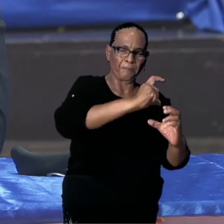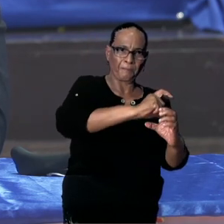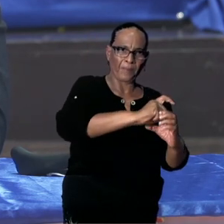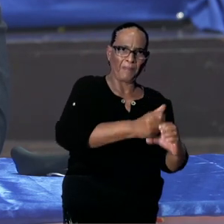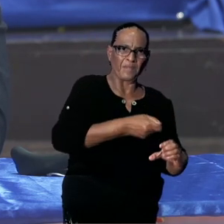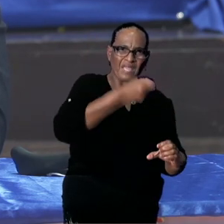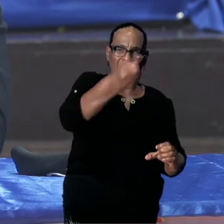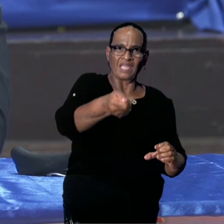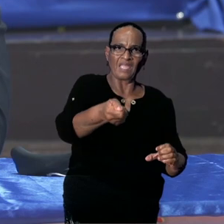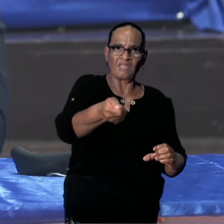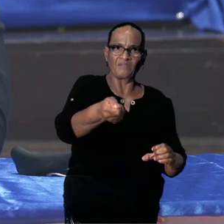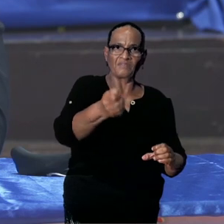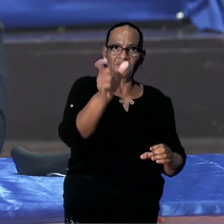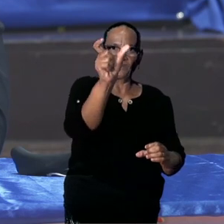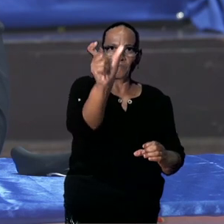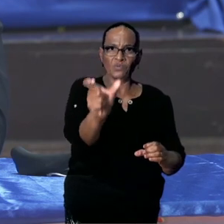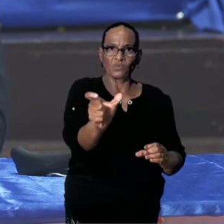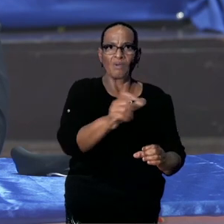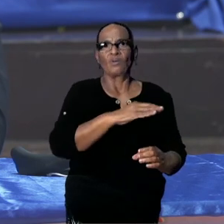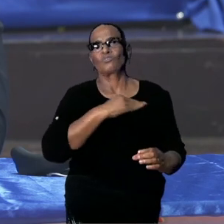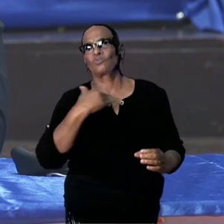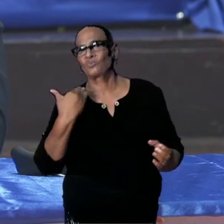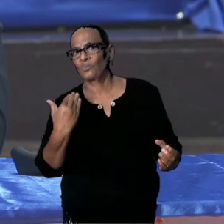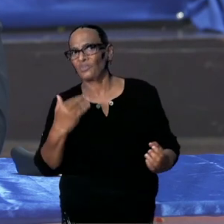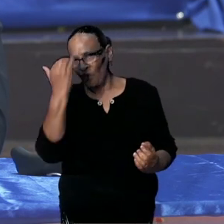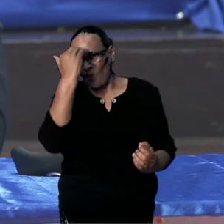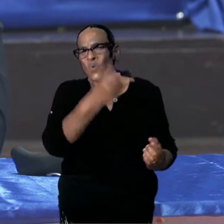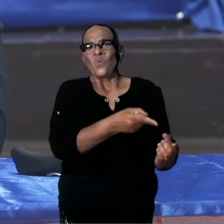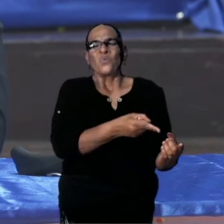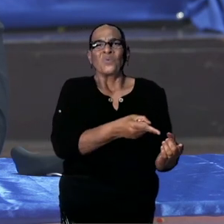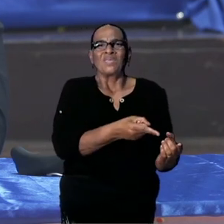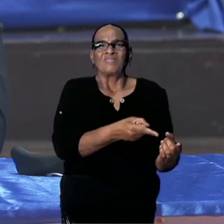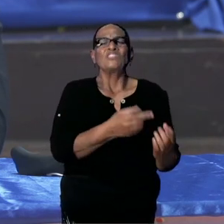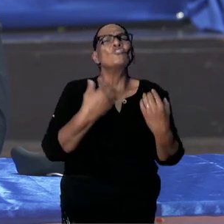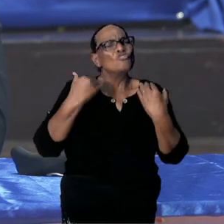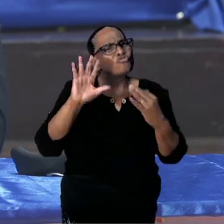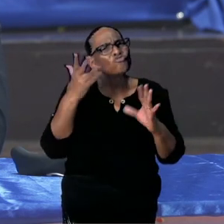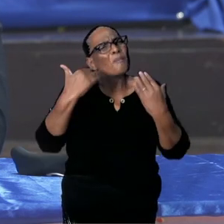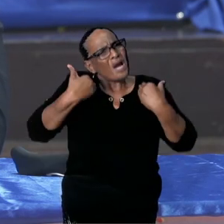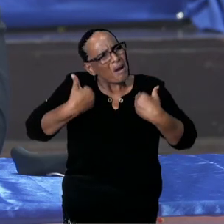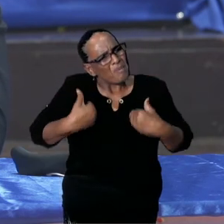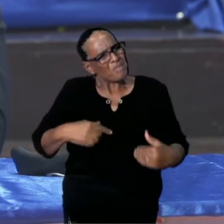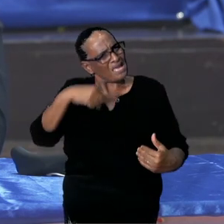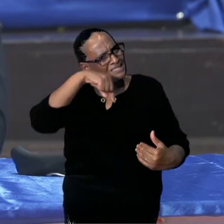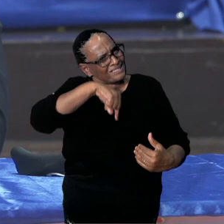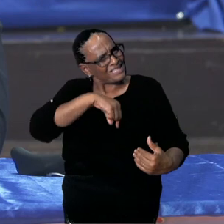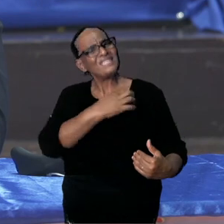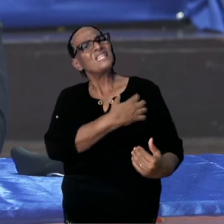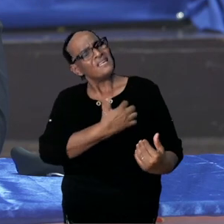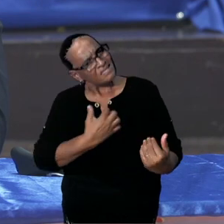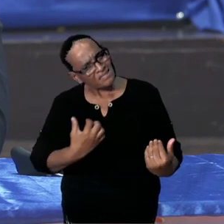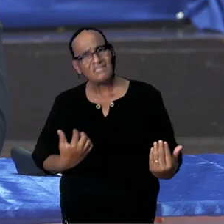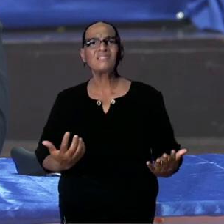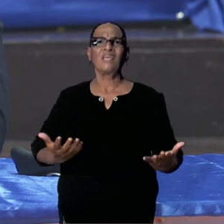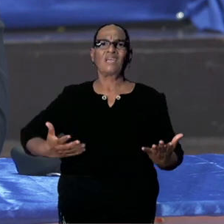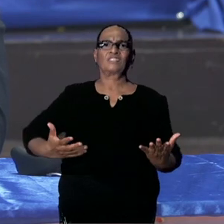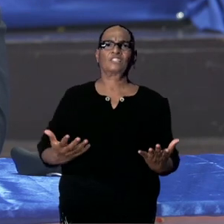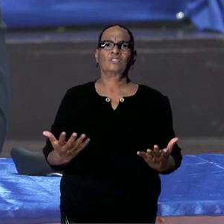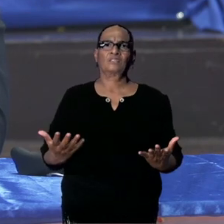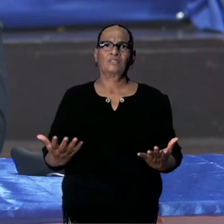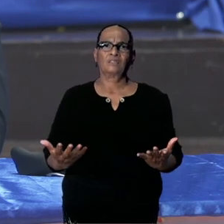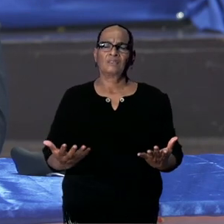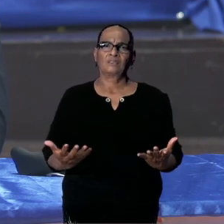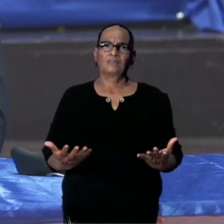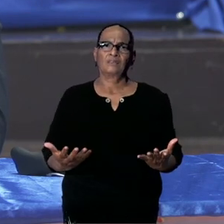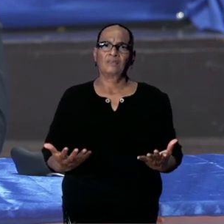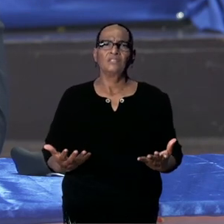Precies zoals die verdachtmakingen worden gemaakt. Nu naar het covid vaccin. Dat het bestemd zou zijn om de mens uit te roeien. Kan ik dat